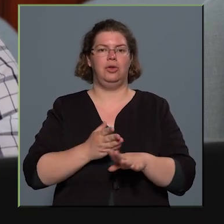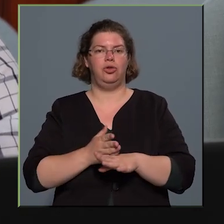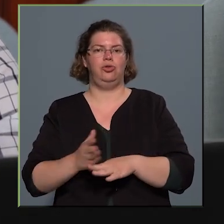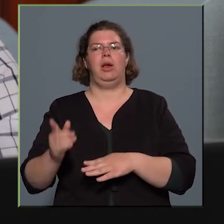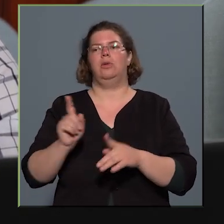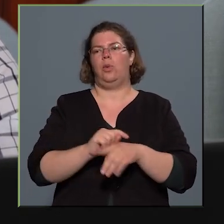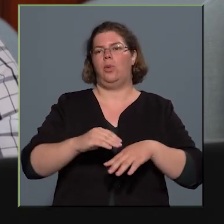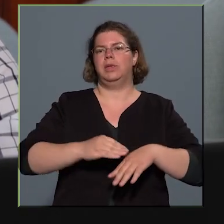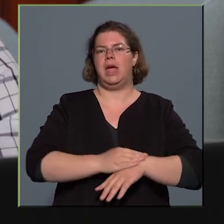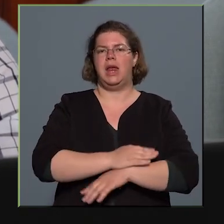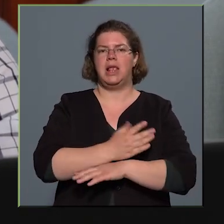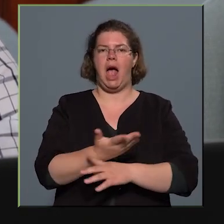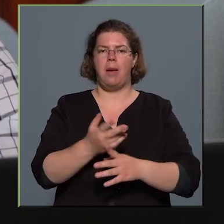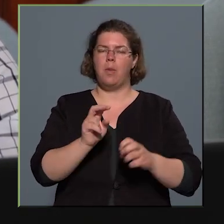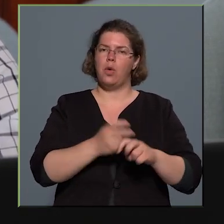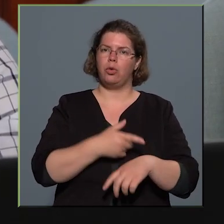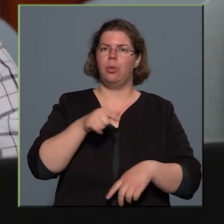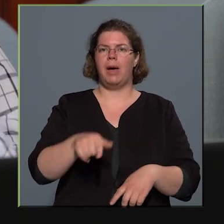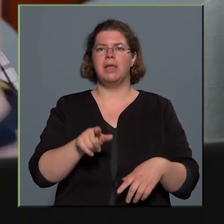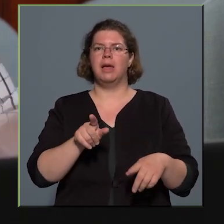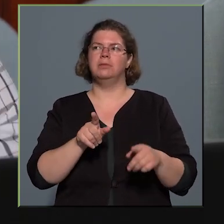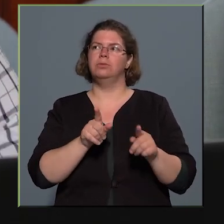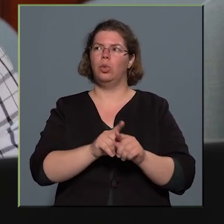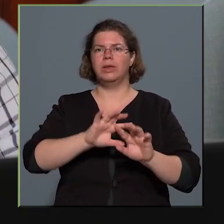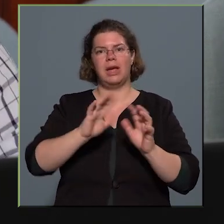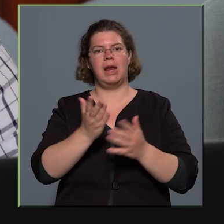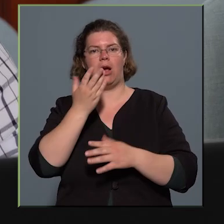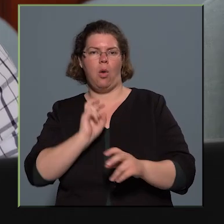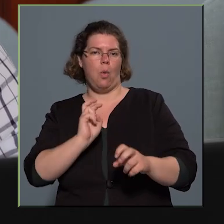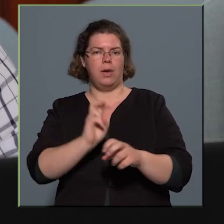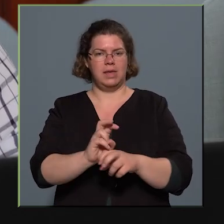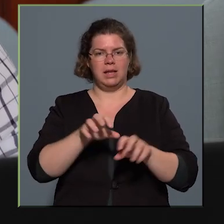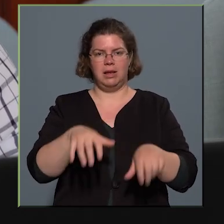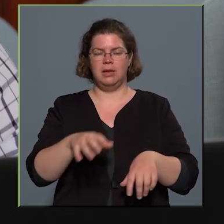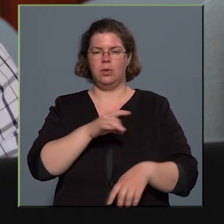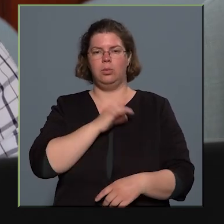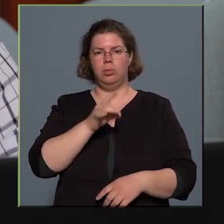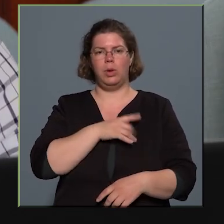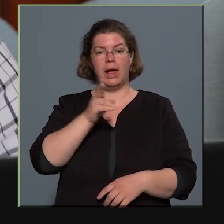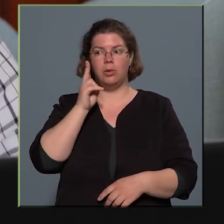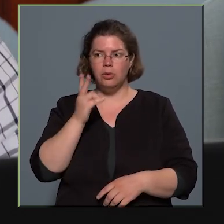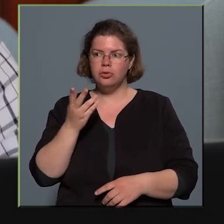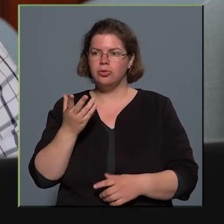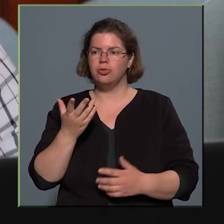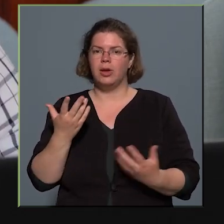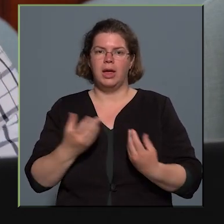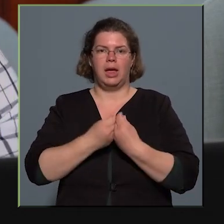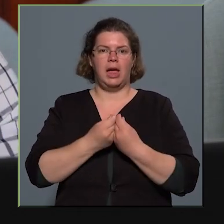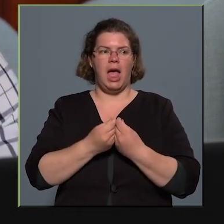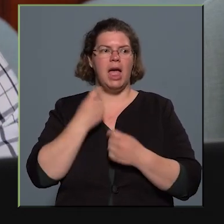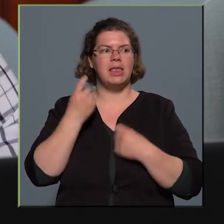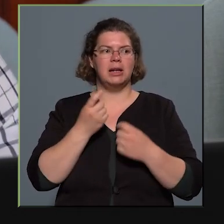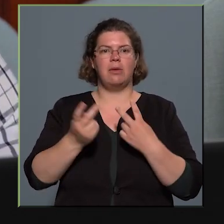úgy érzem, hogy kőbányán úgy kérek, hogyha hozzátesszük azt is, hogy a polgárőrséggel egy szerintem fővárosi szinten párját